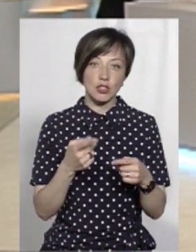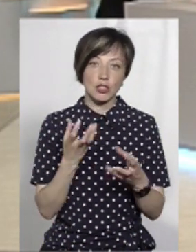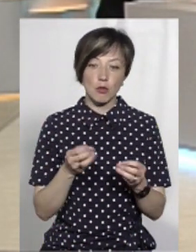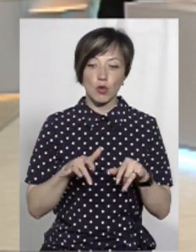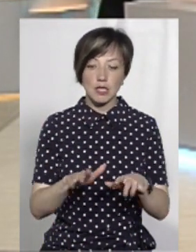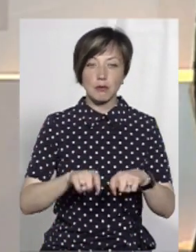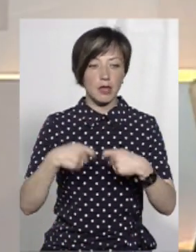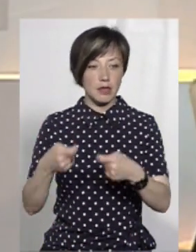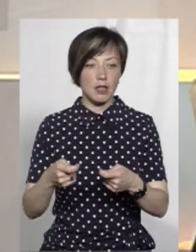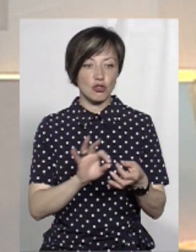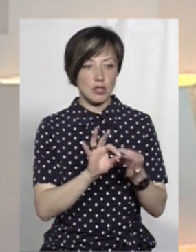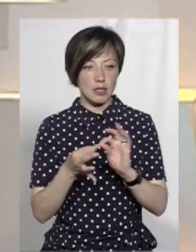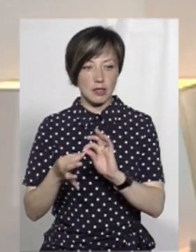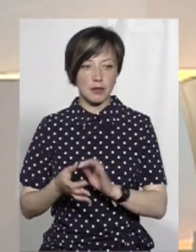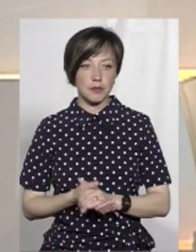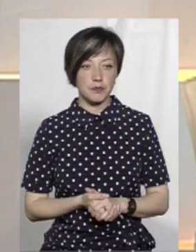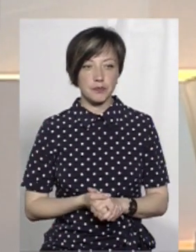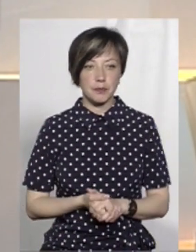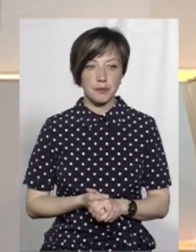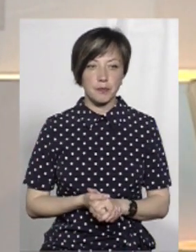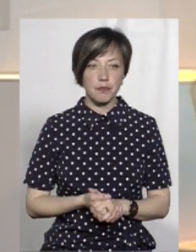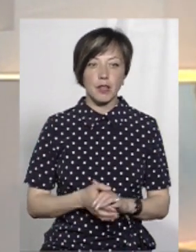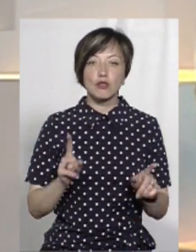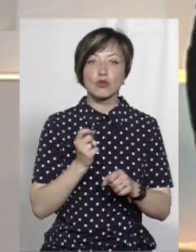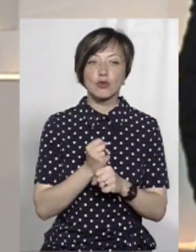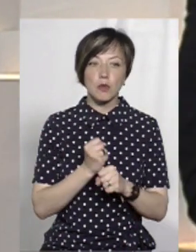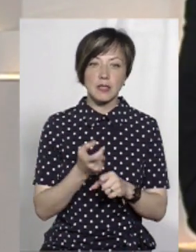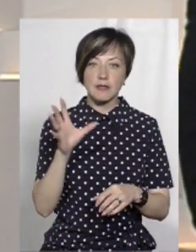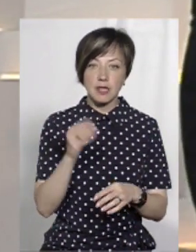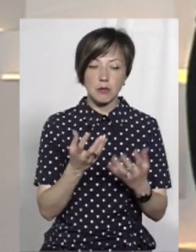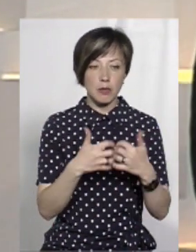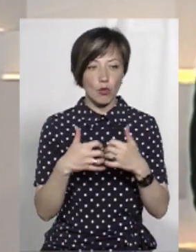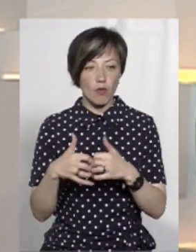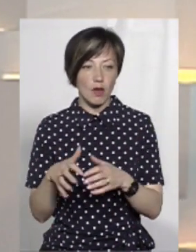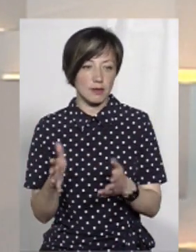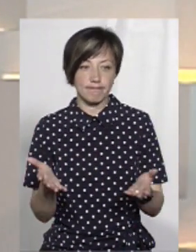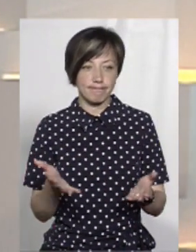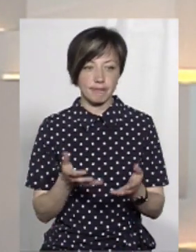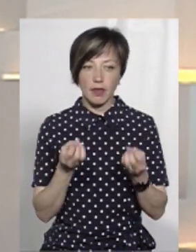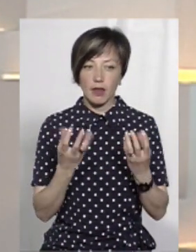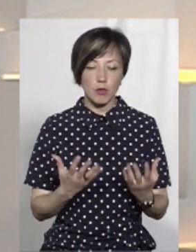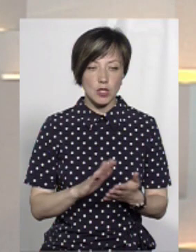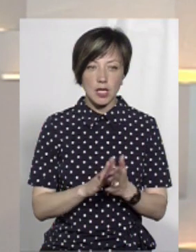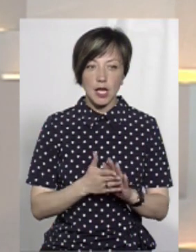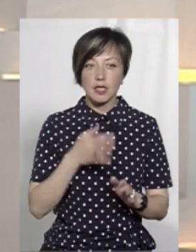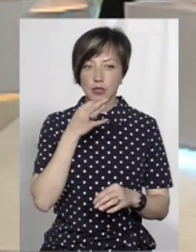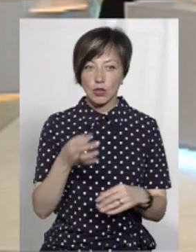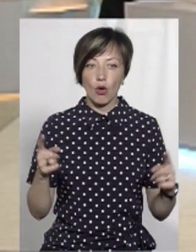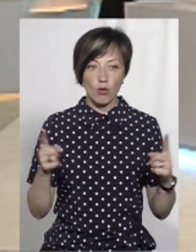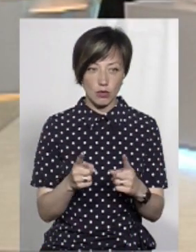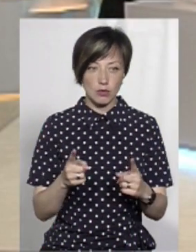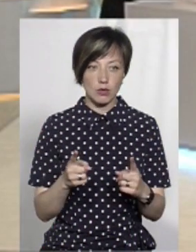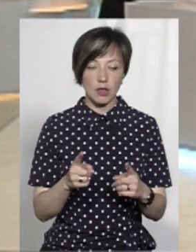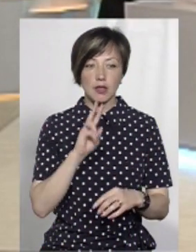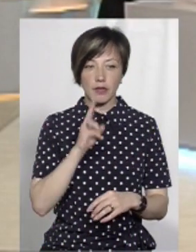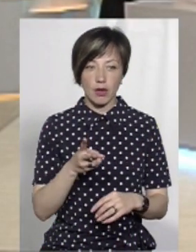Але тут ще процес передачі досить такий нелегкий. Тобто, що зроблено, це треба підрахувати. непроста. Я вам так, якщо лаконічно,